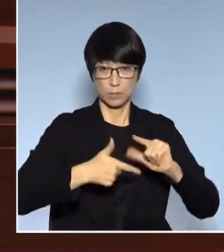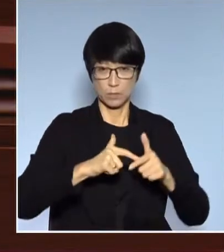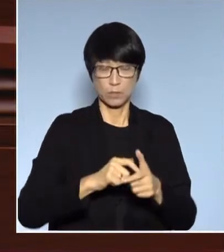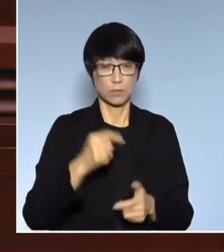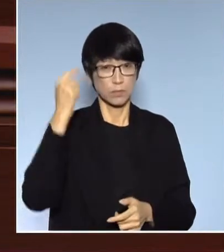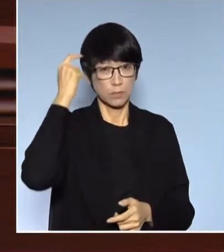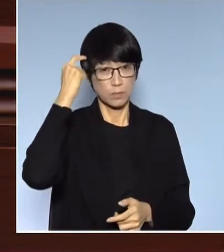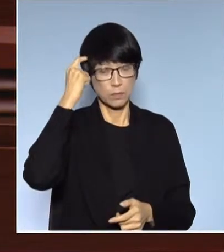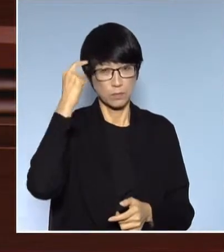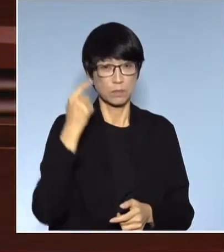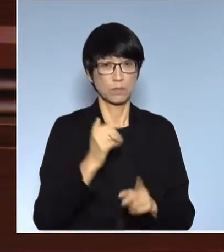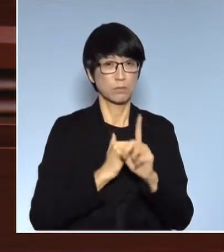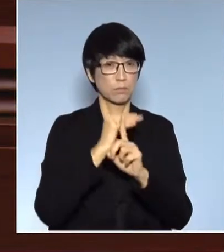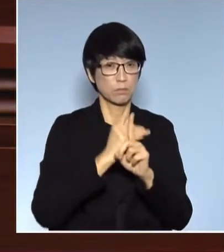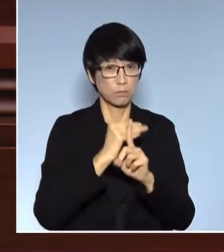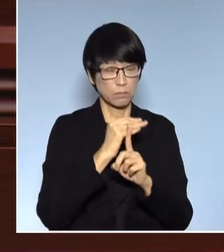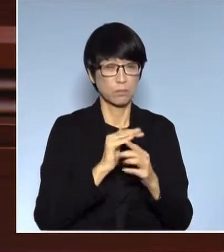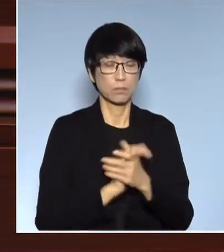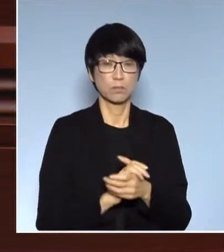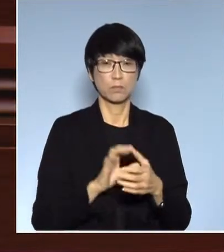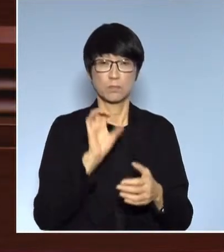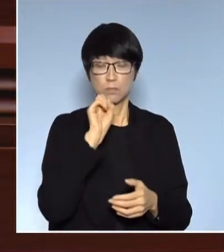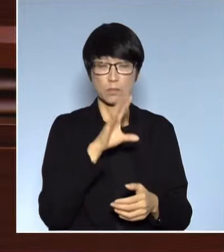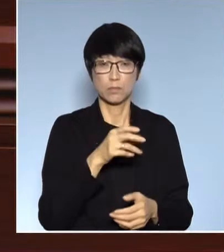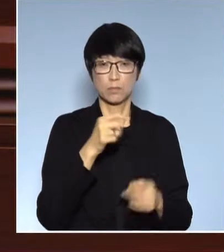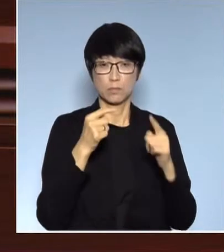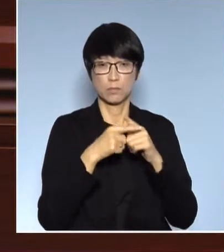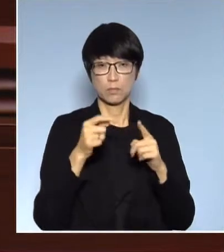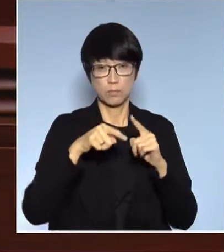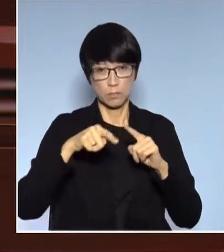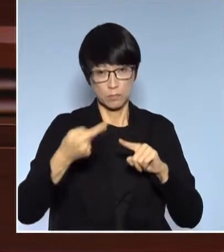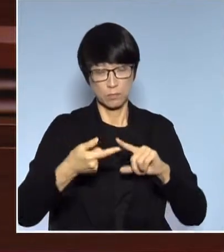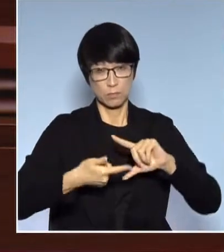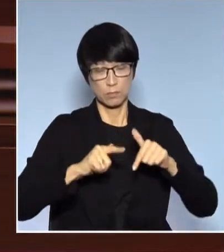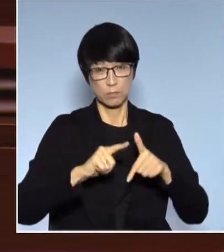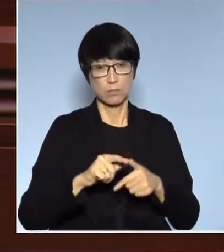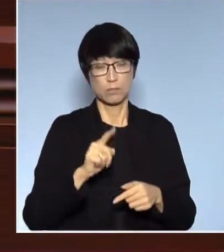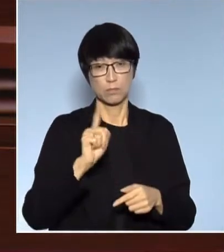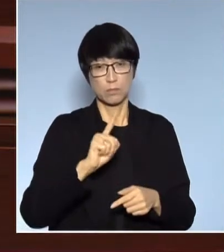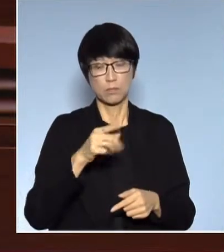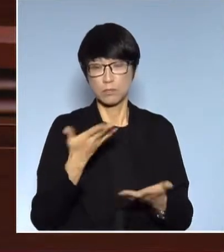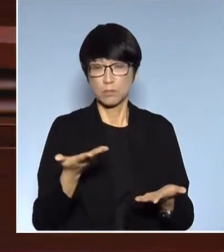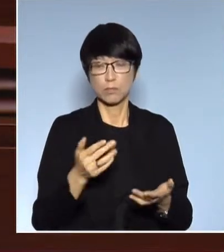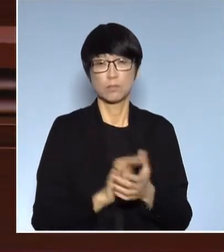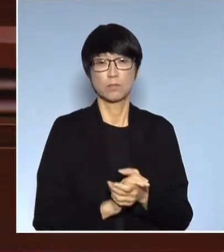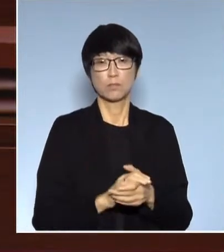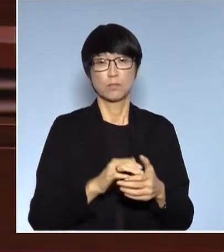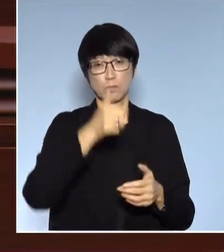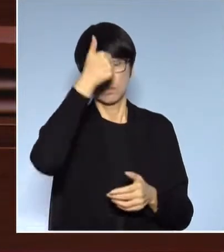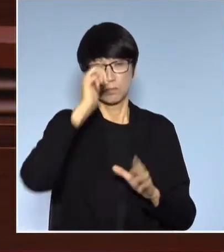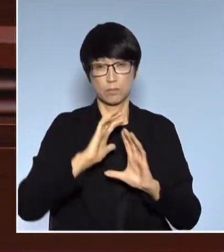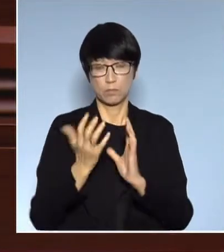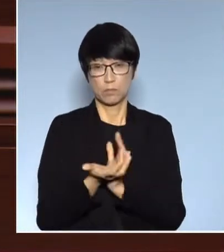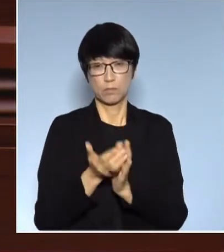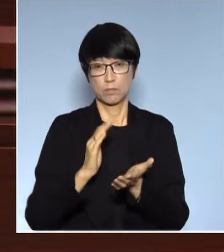也都沒有呢問及市民呢會否考慮其他方案那而民主黨的朋友呢他們不在了我幫他們講一講那就說呢